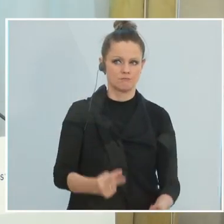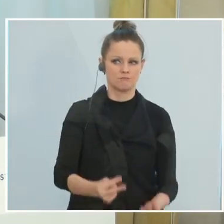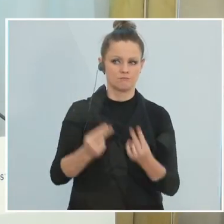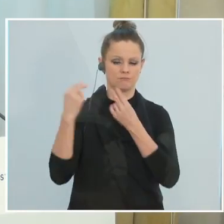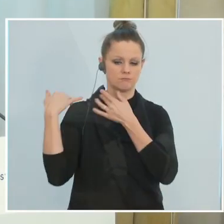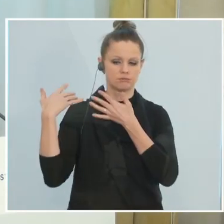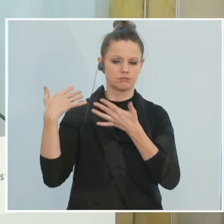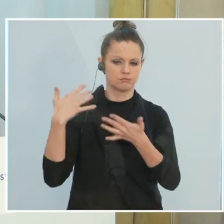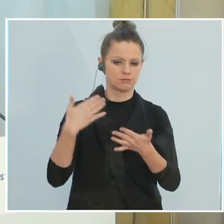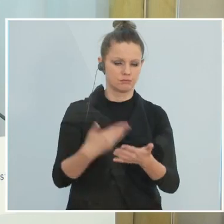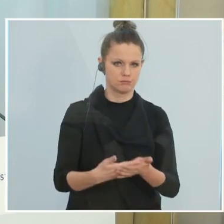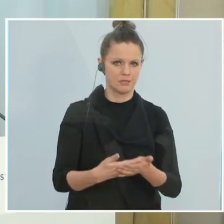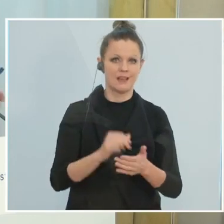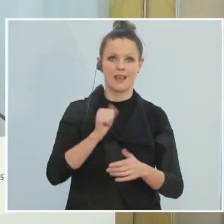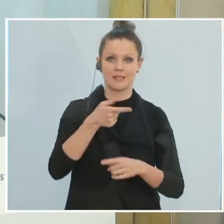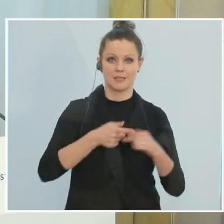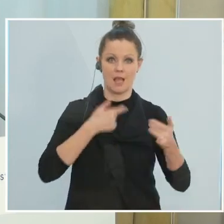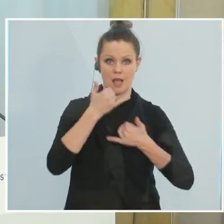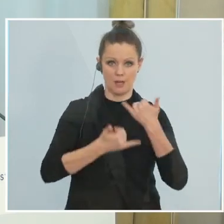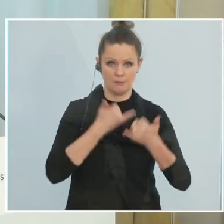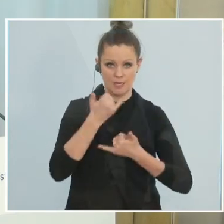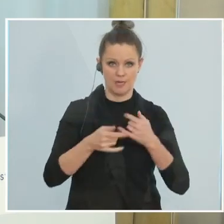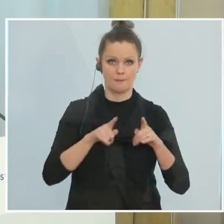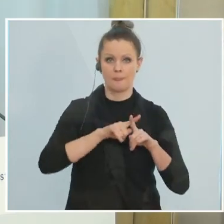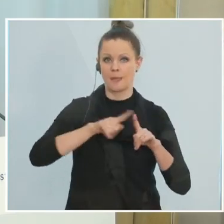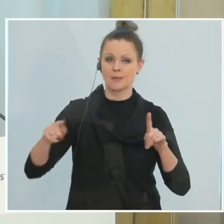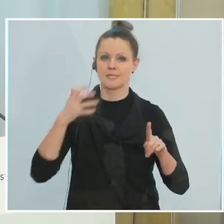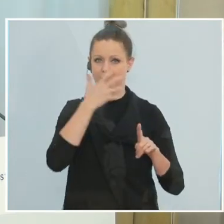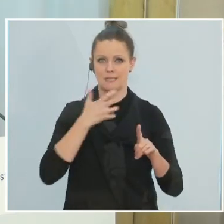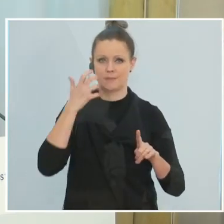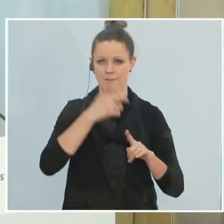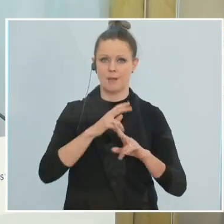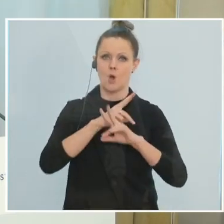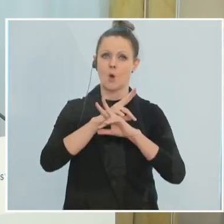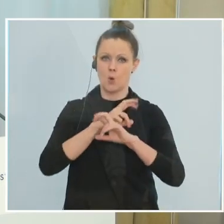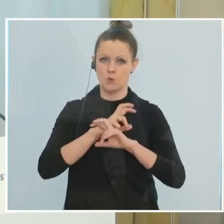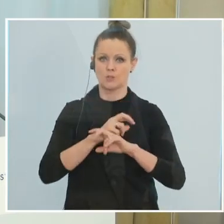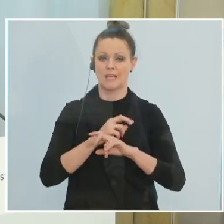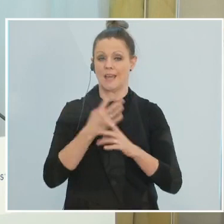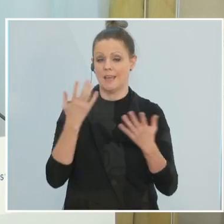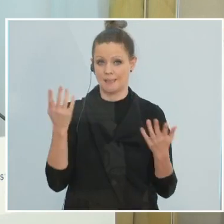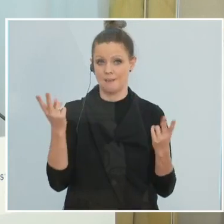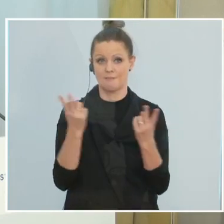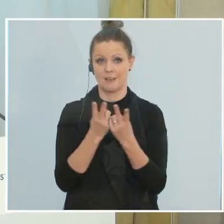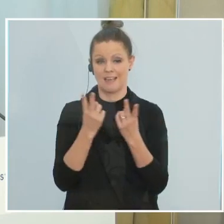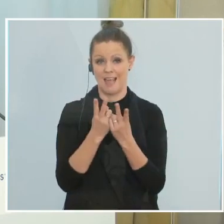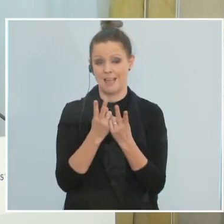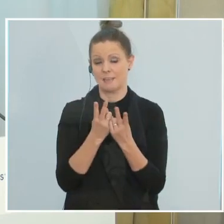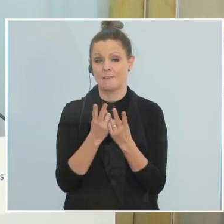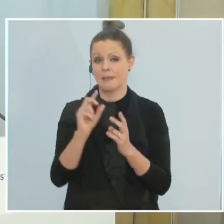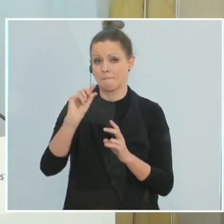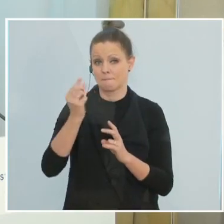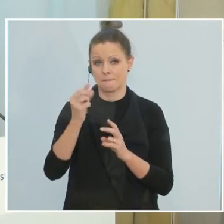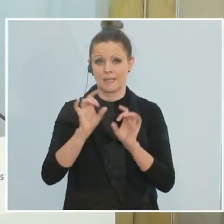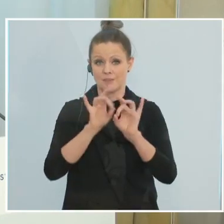ersten Halbjahr und deutlich darüber hinaus, also bis September, Österreich vergleichsweise geringe Infektionszahlen